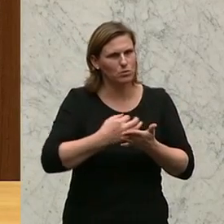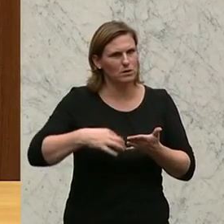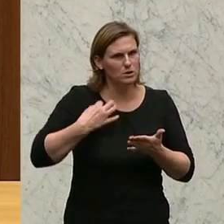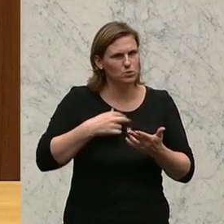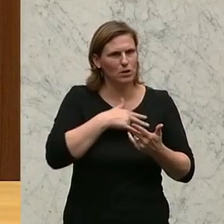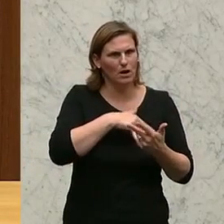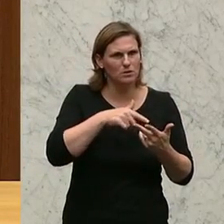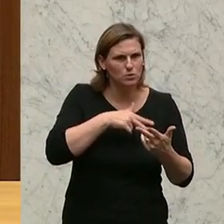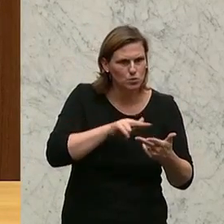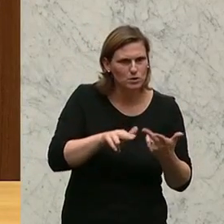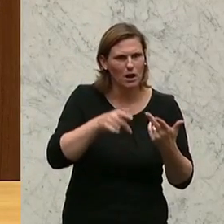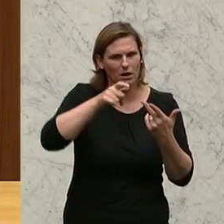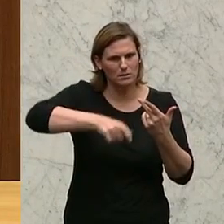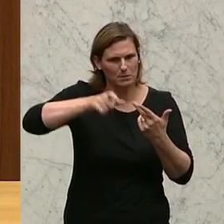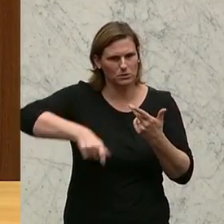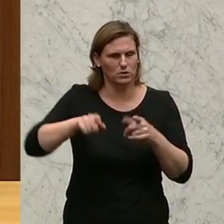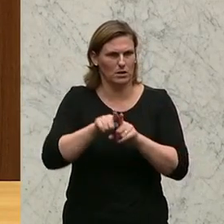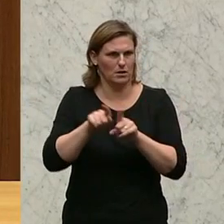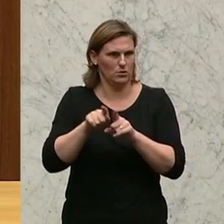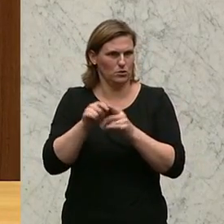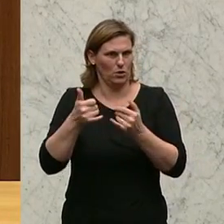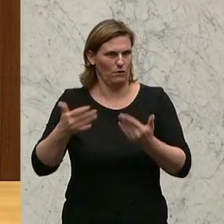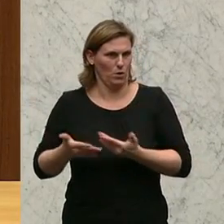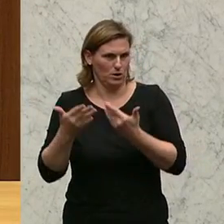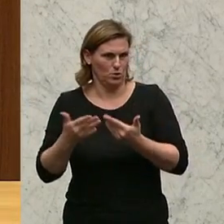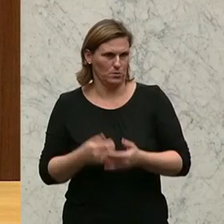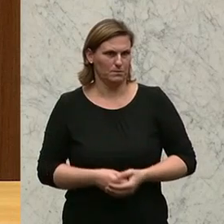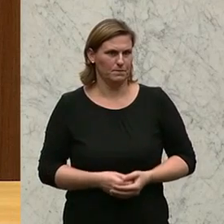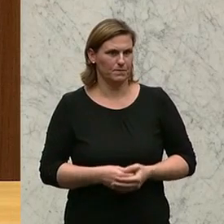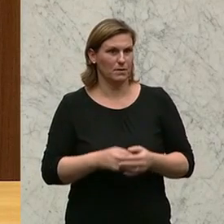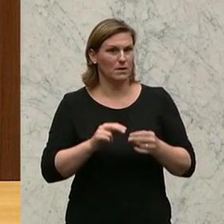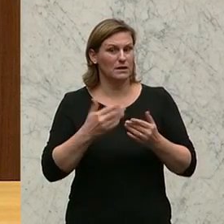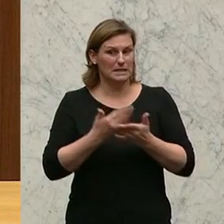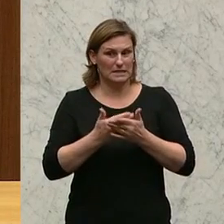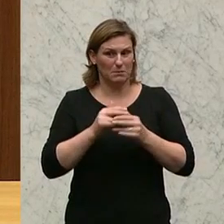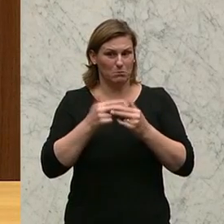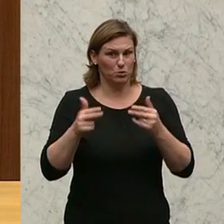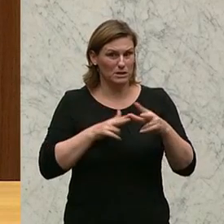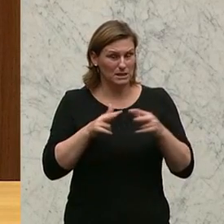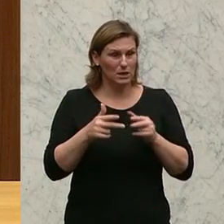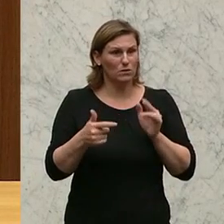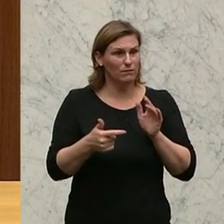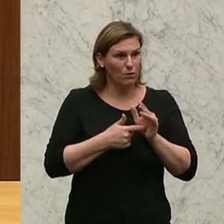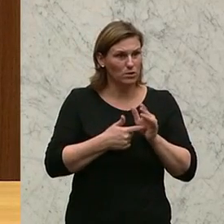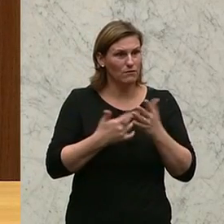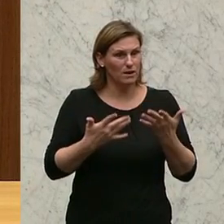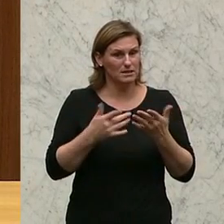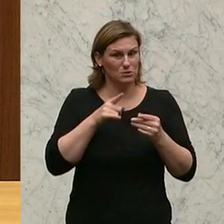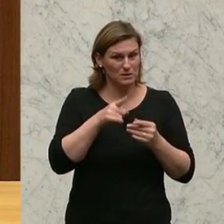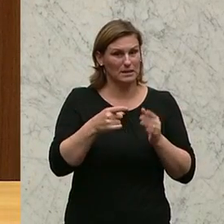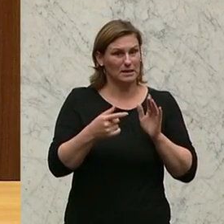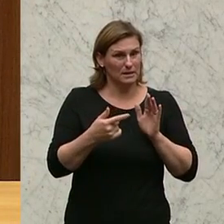Soziales, Personen- und Förderungen. Die Bundesregierung ist gefordert, diese Reformen umzusetzen.